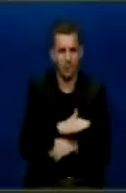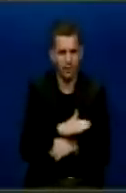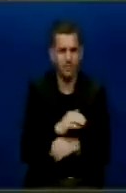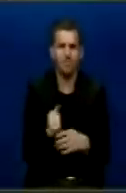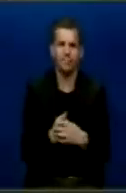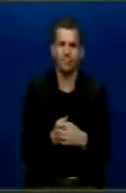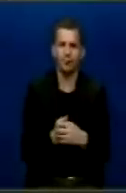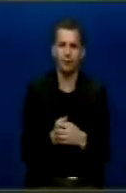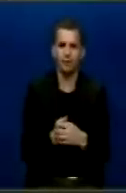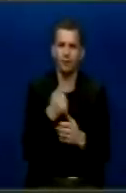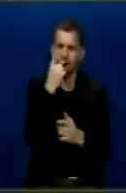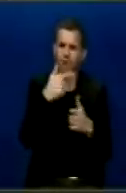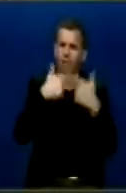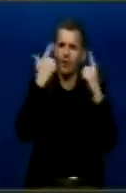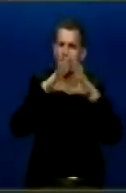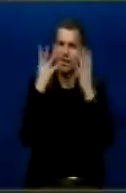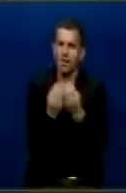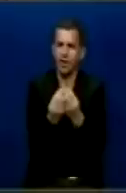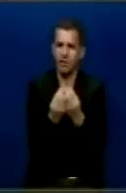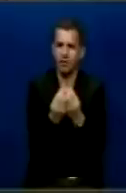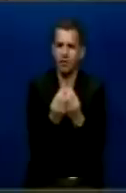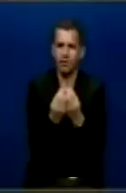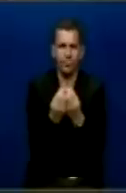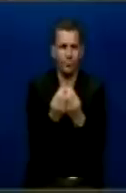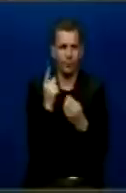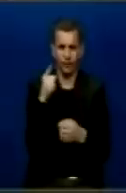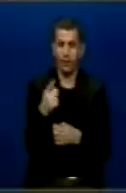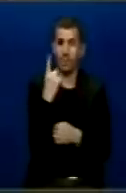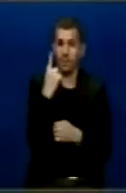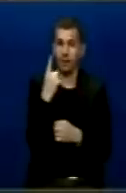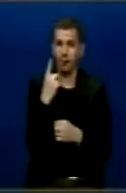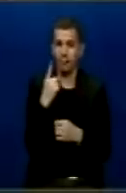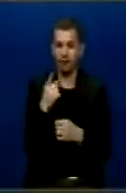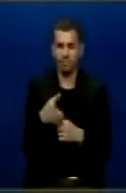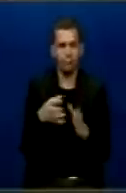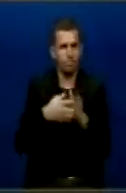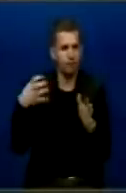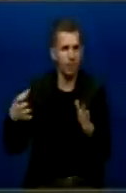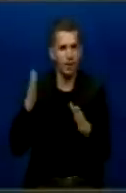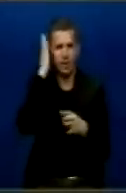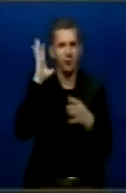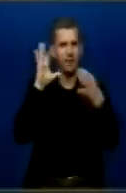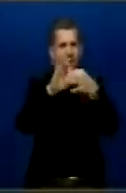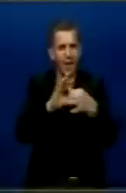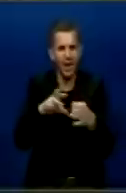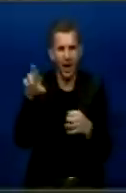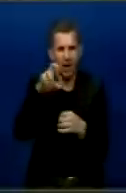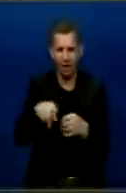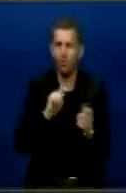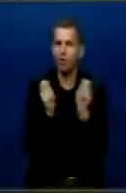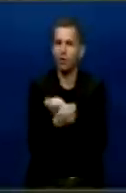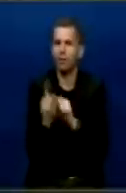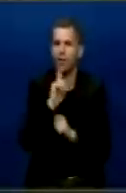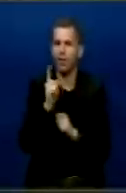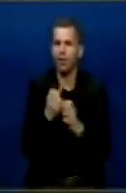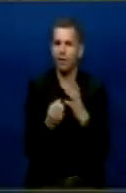Mi për një që du të kemi parasurisht të gjithë që procesi i aderimit dhe i bashkëgjetjes në fund të bashkimin në Europian nuk mund të jetë zëvendësues për